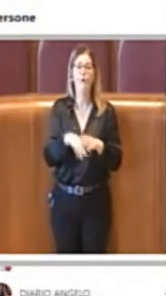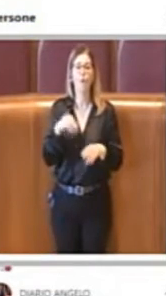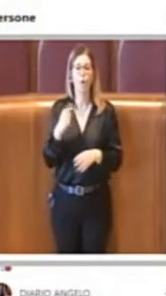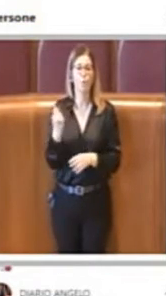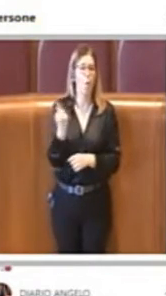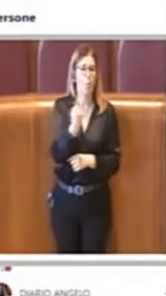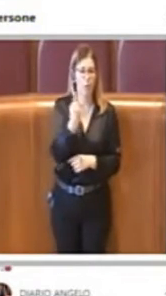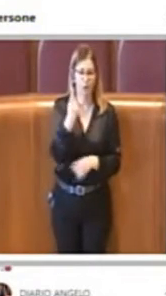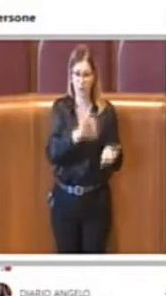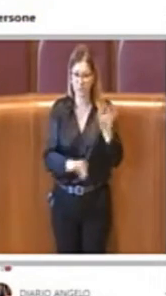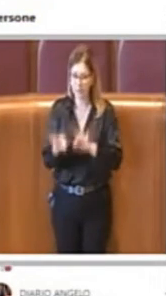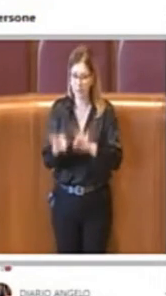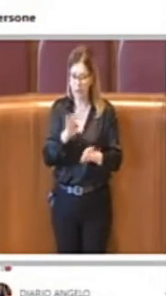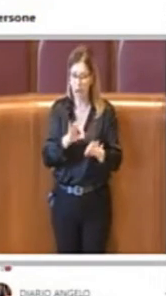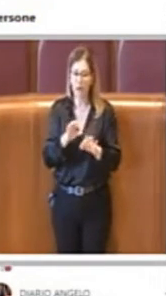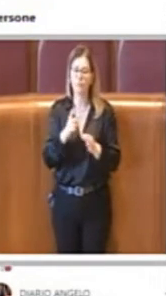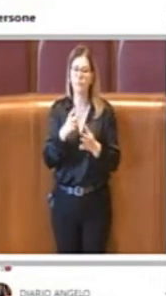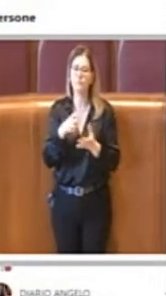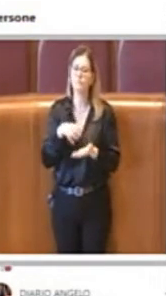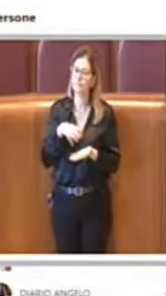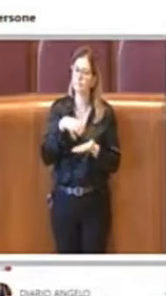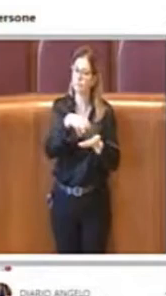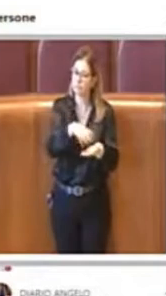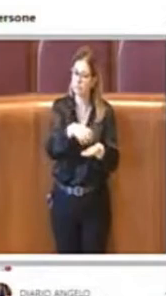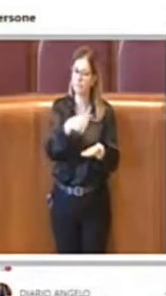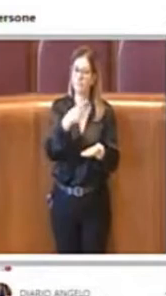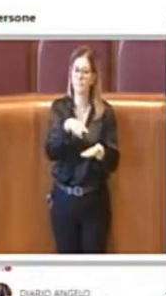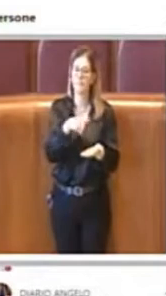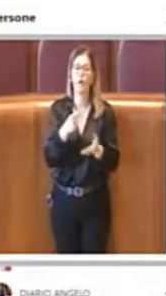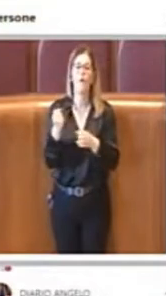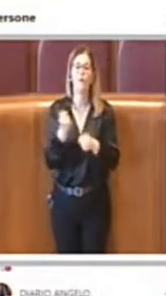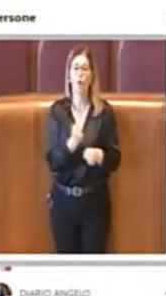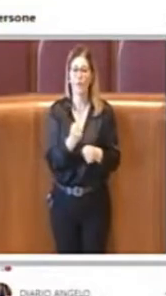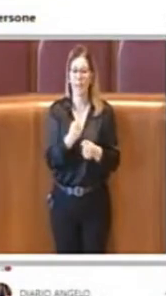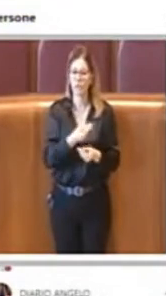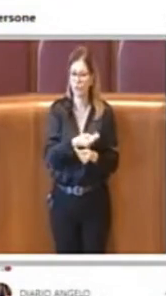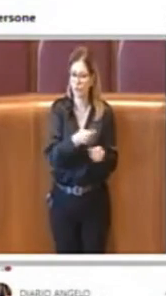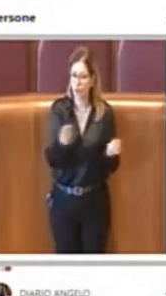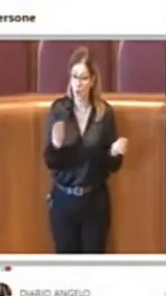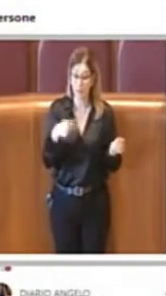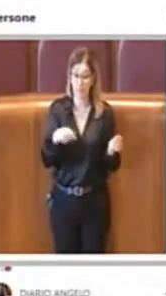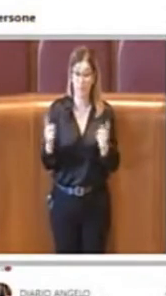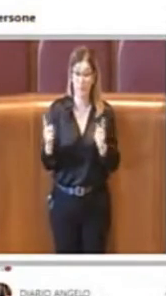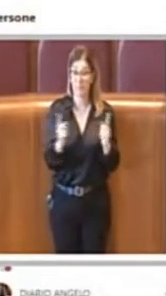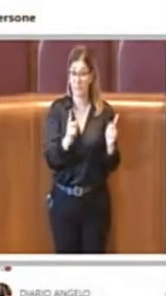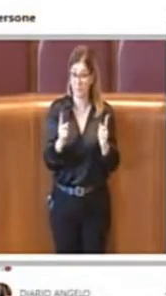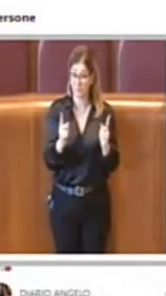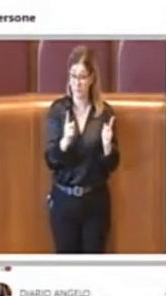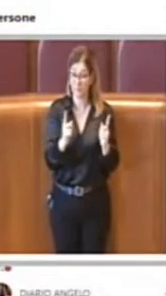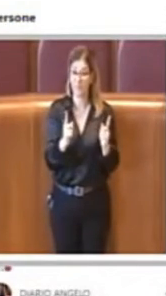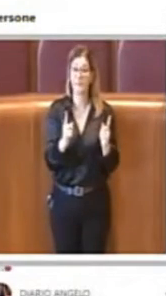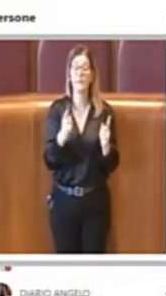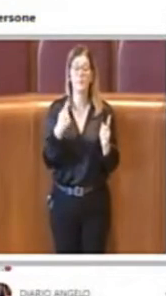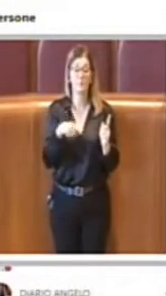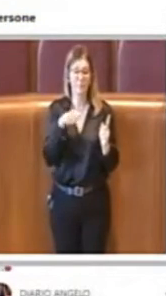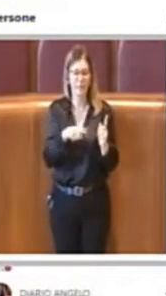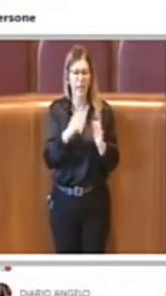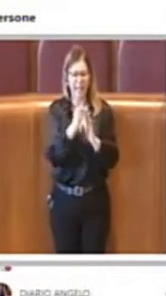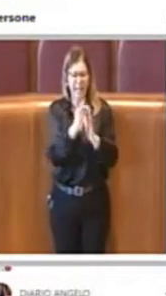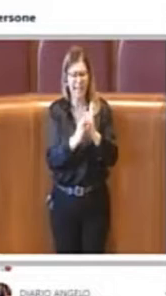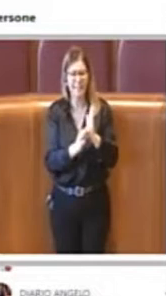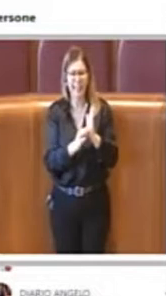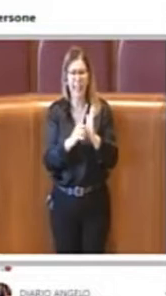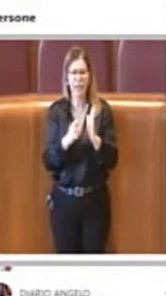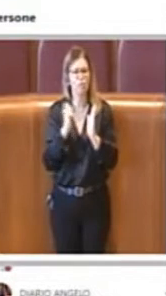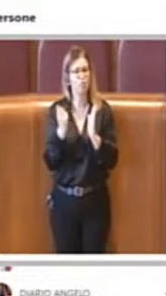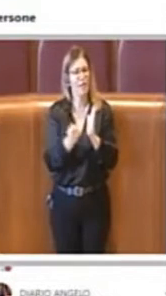fosse destinata alle fondazioni in questa particolare fase in deroga ai criteri generali.